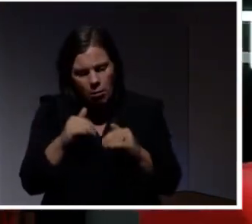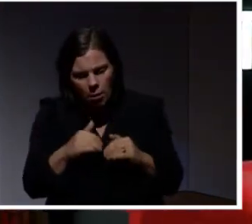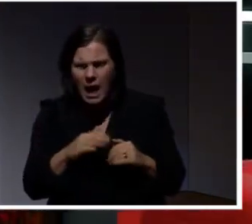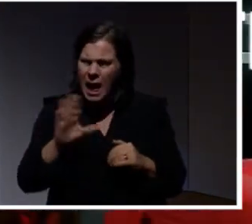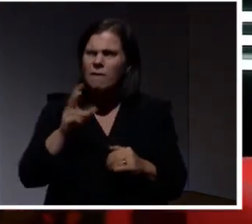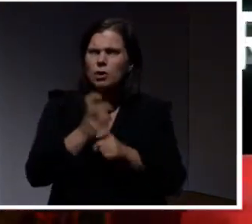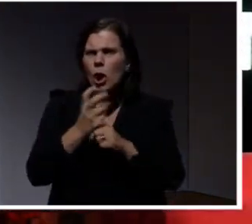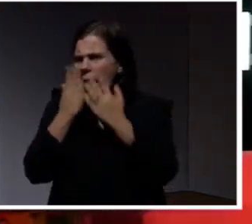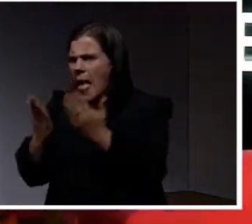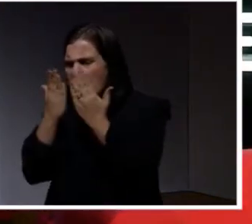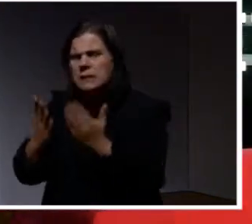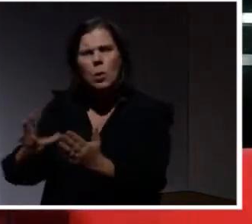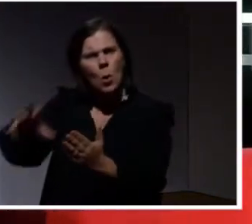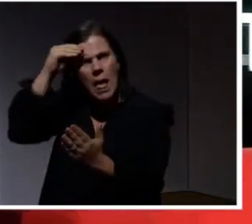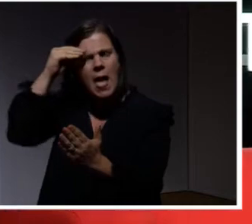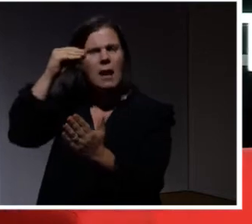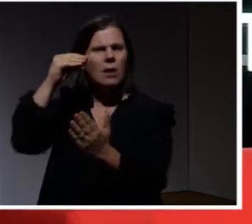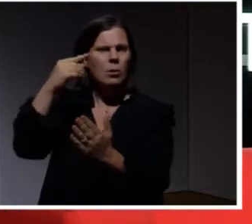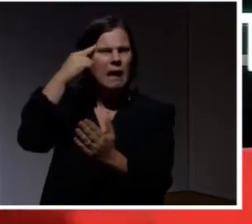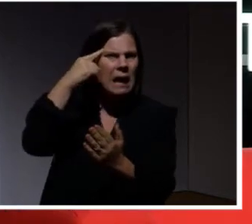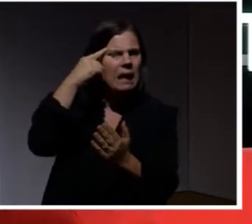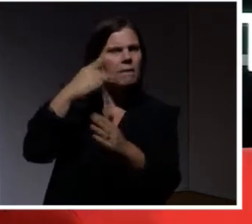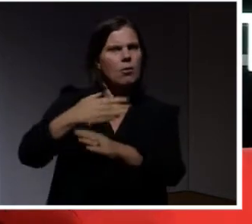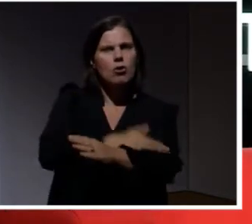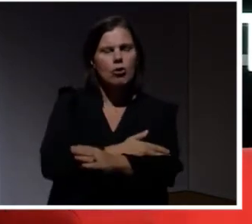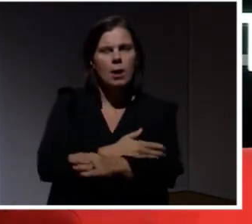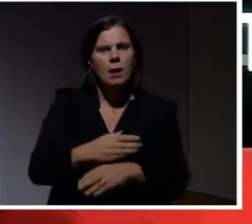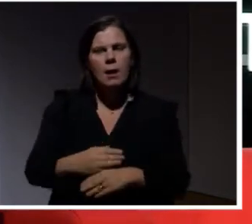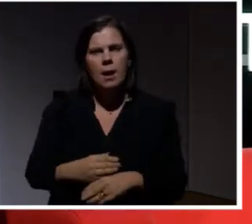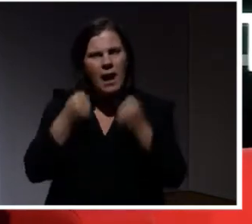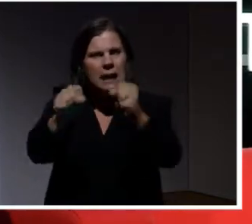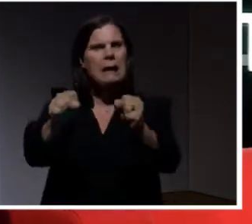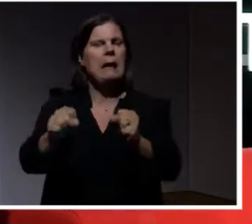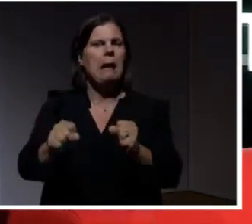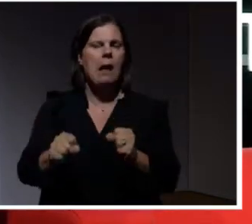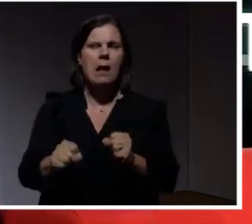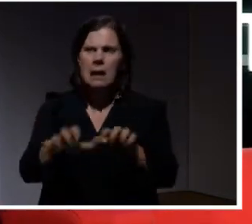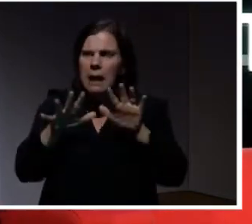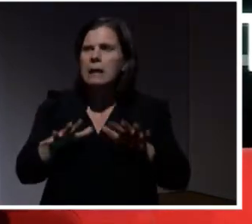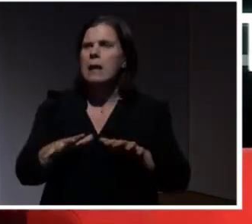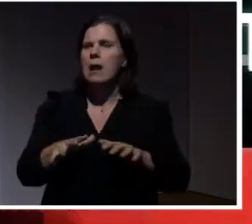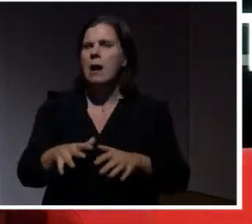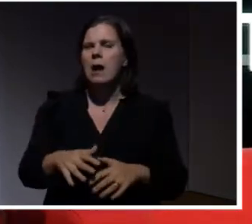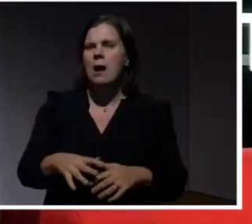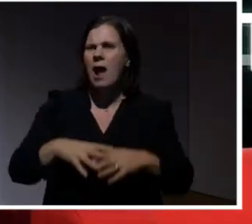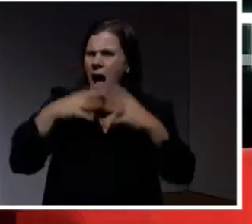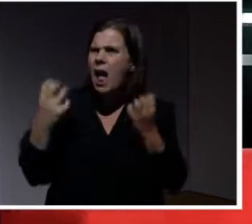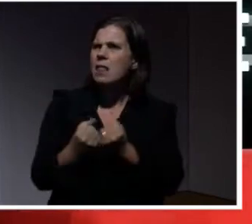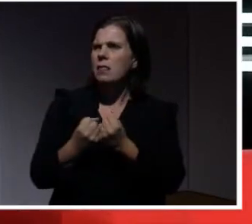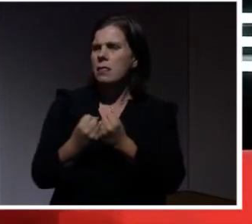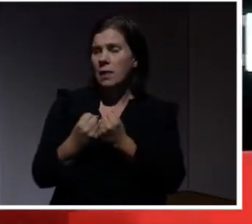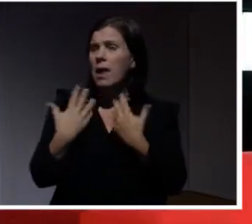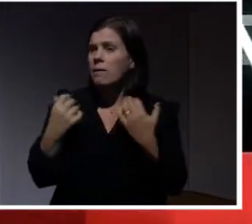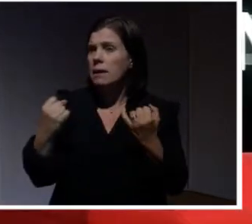Läs på. Lär er. Tänk. Agera. Reagera. Allt det här är så